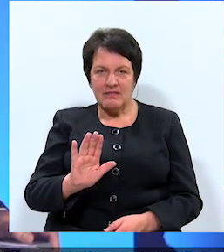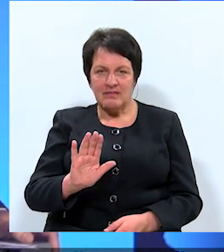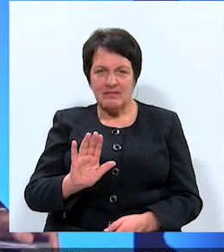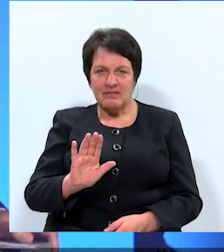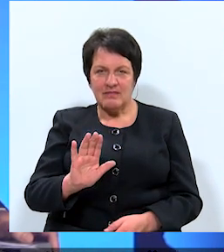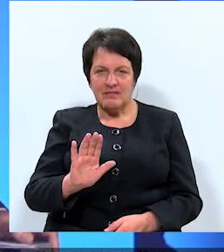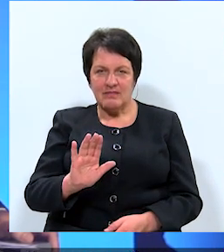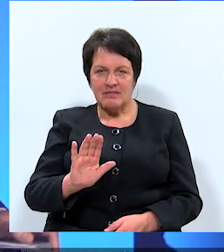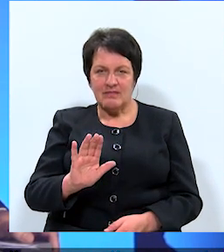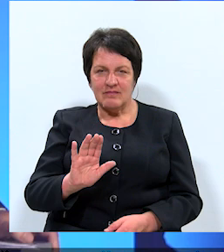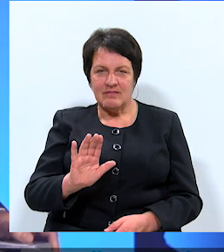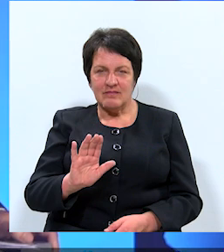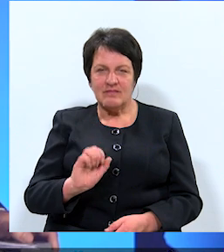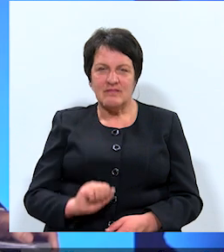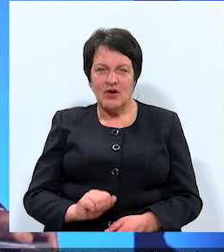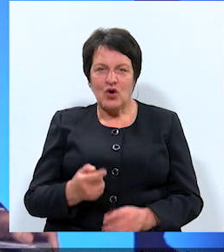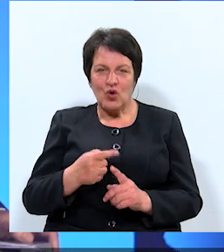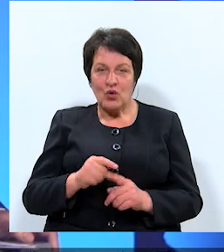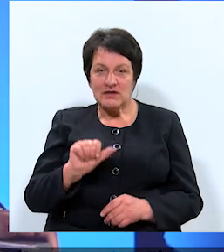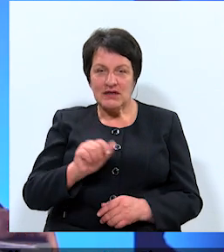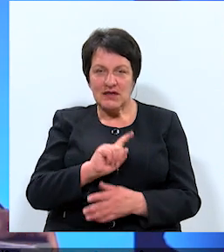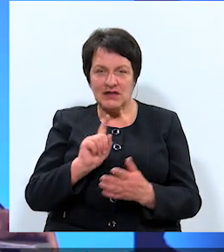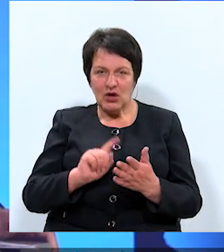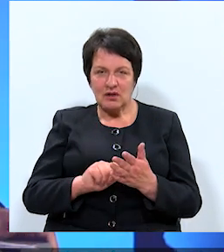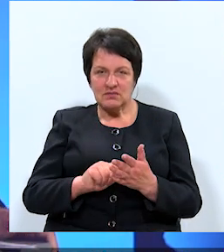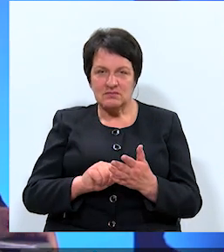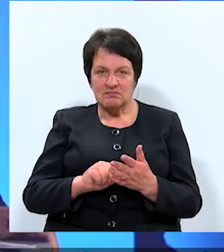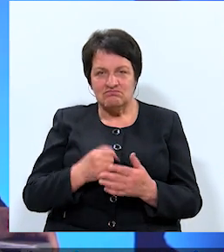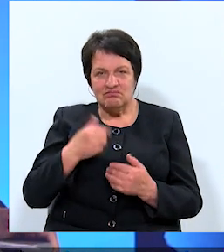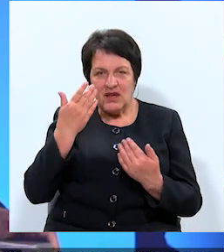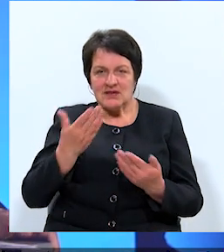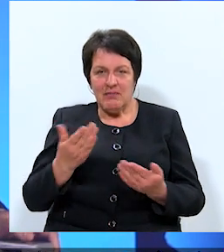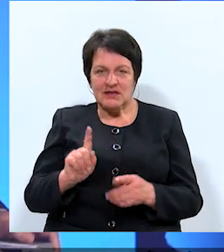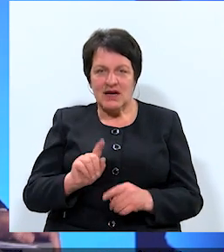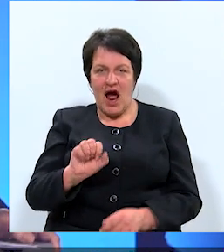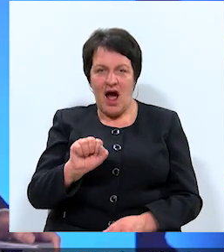līdz arī esam maldināti, un sestais jautājums – S, kāpēc Rāma.